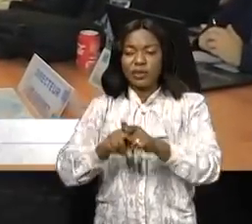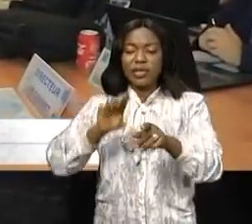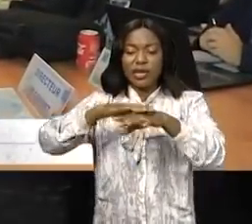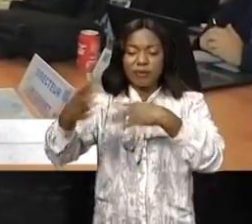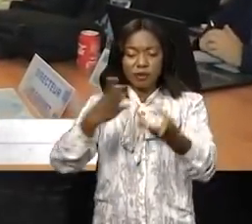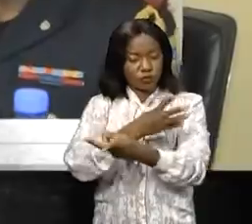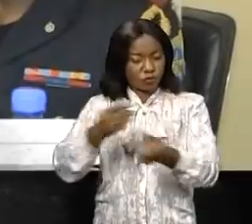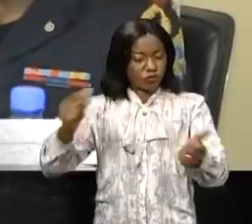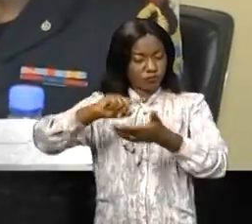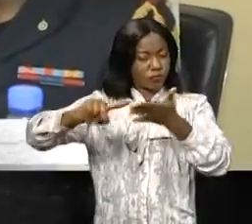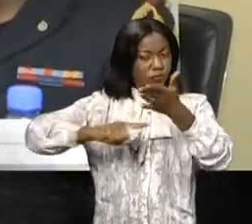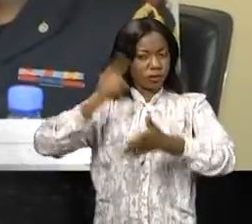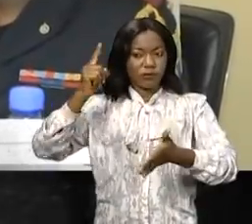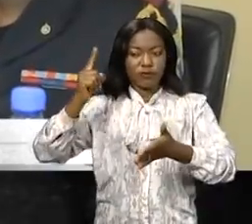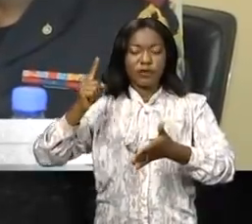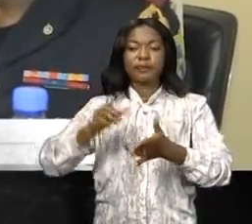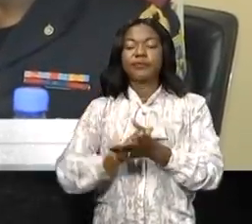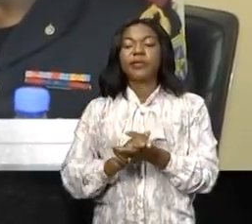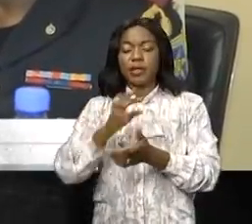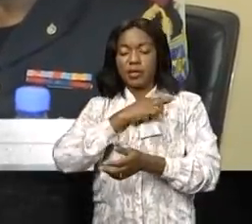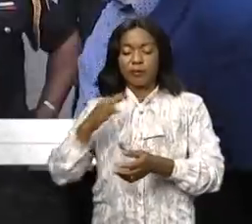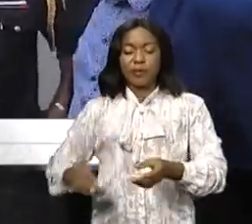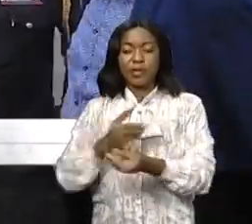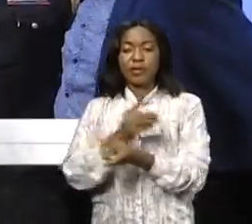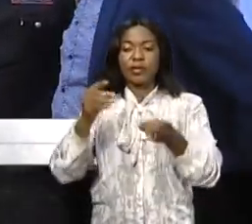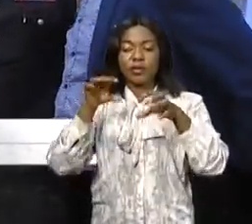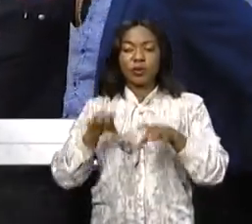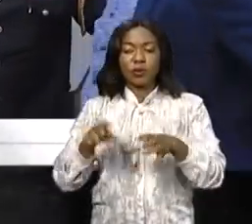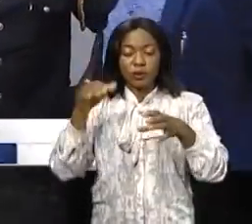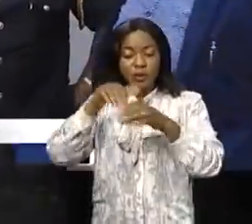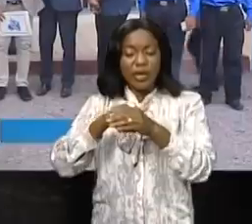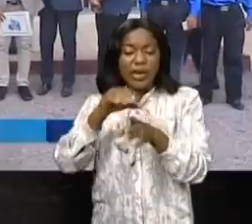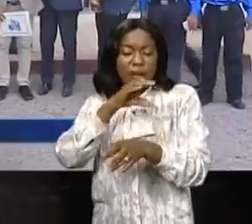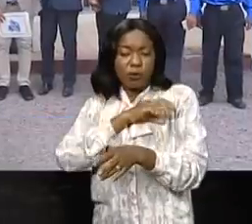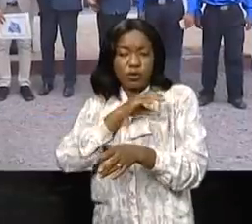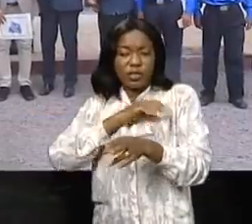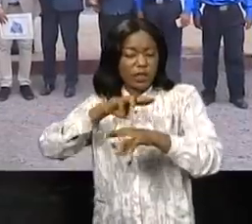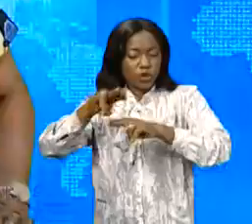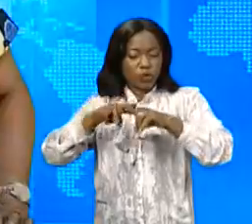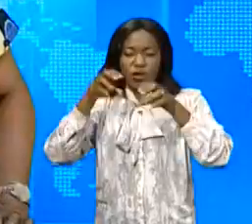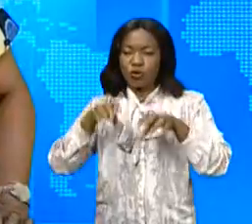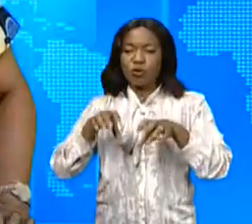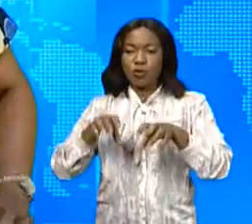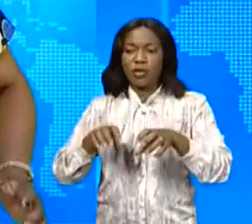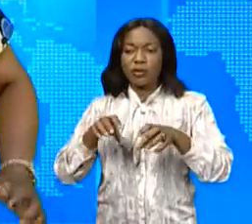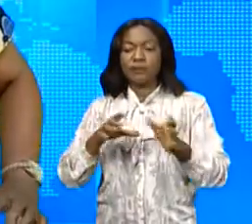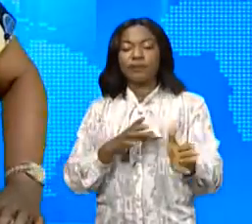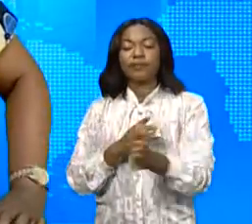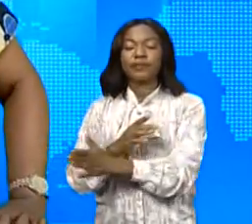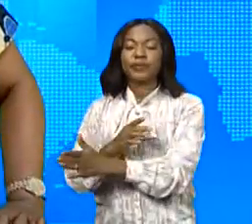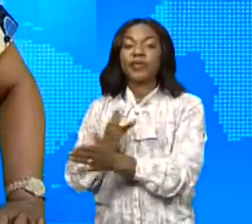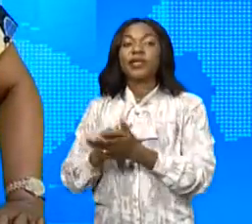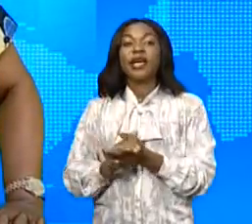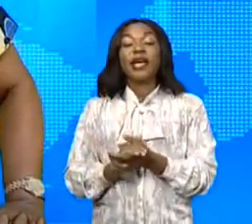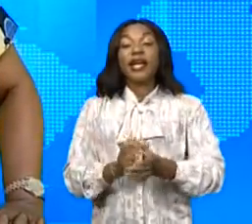respecter les lois et règlements de la République au sein de la police nationale congolaise. Les chargés de